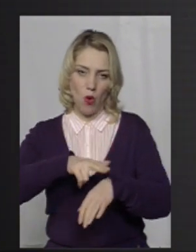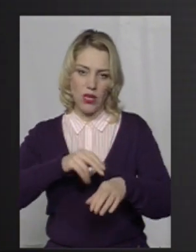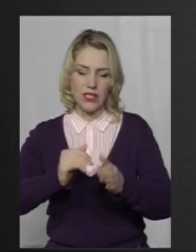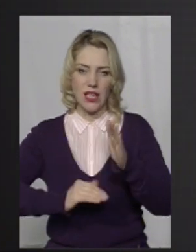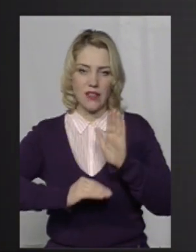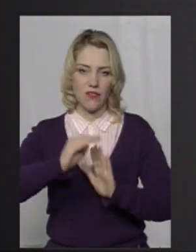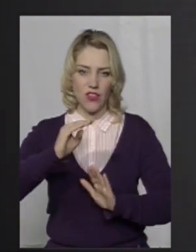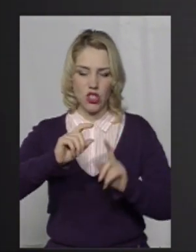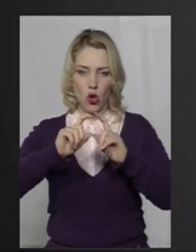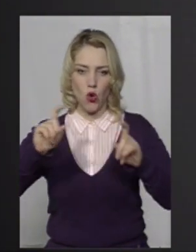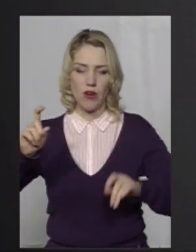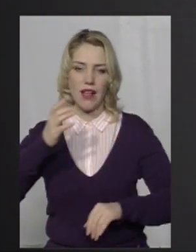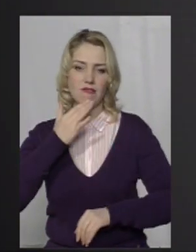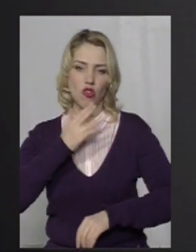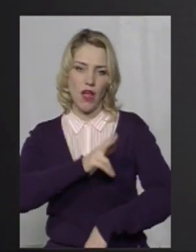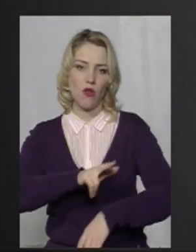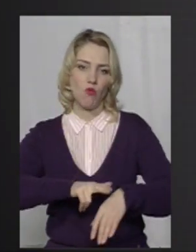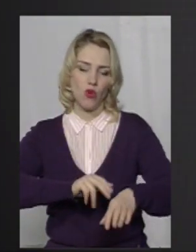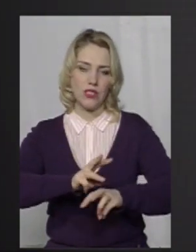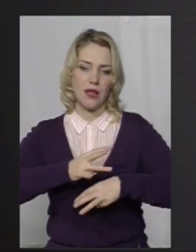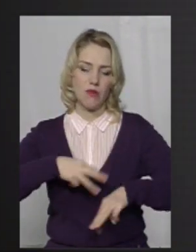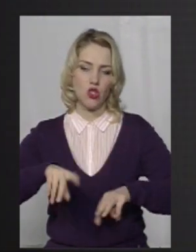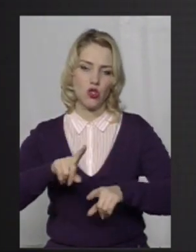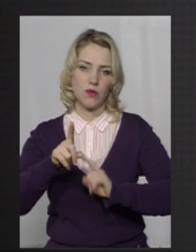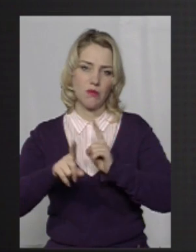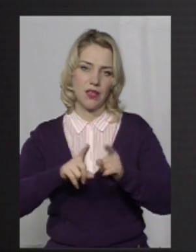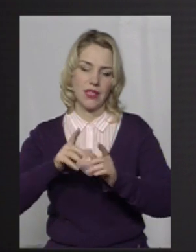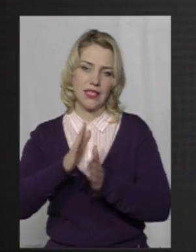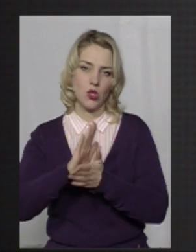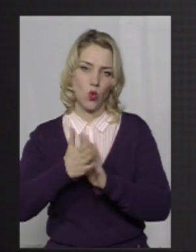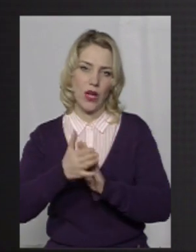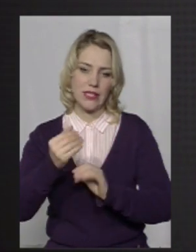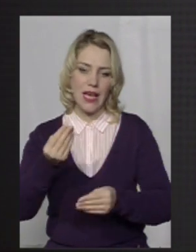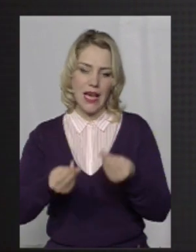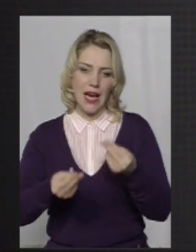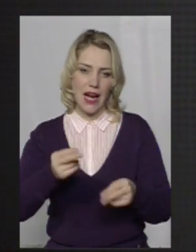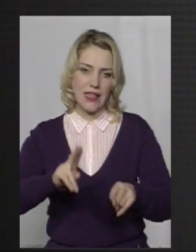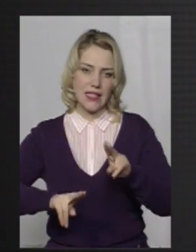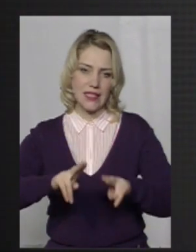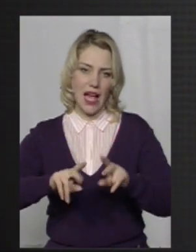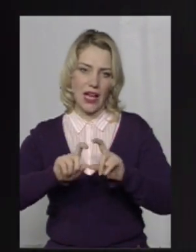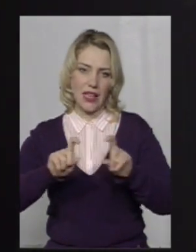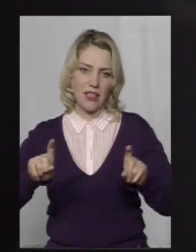органу національної поліції, міністерства, щоб змінити ситуацію і Гральних закладів не було?